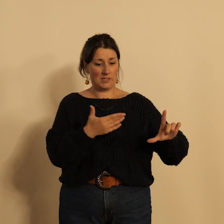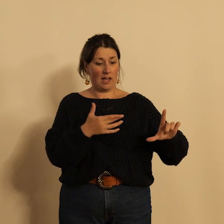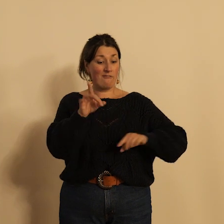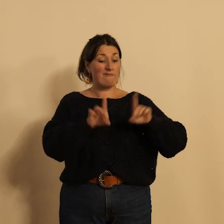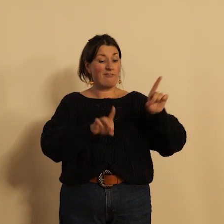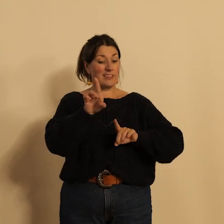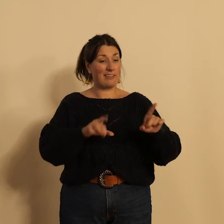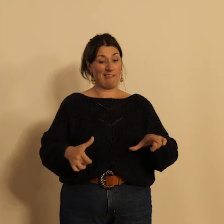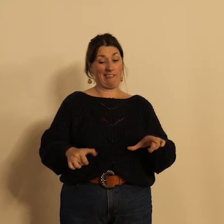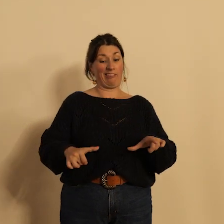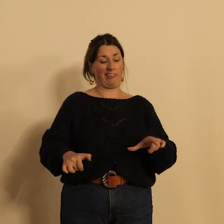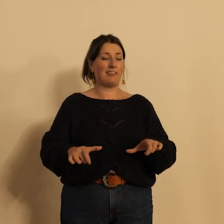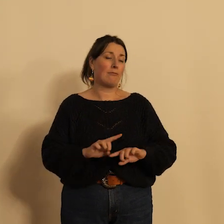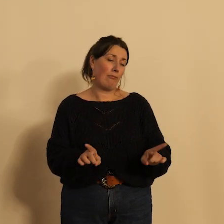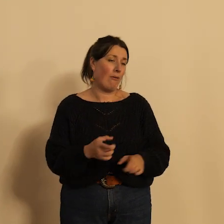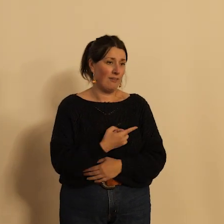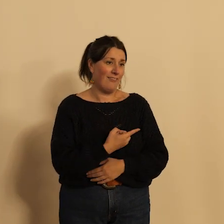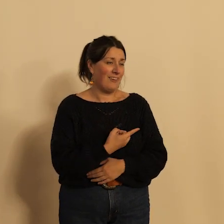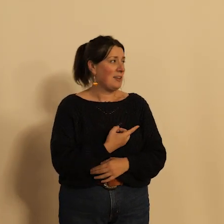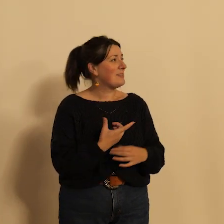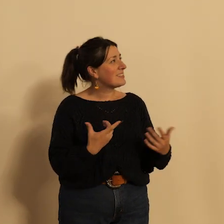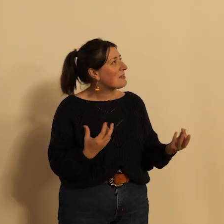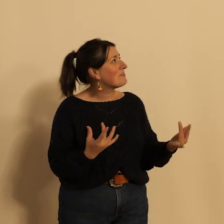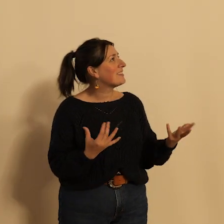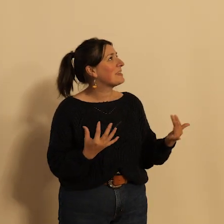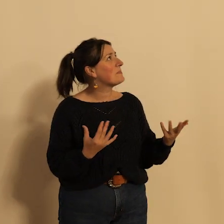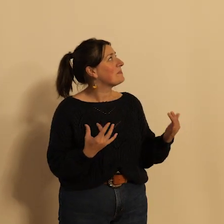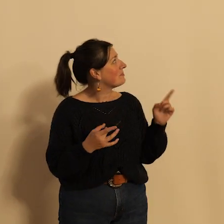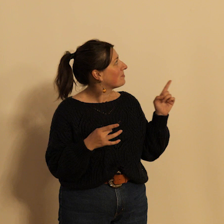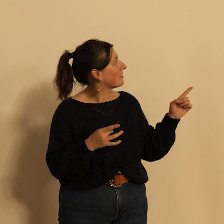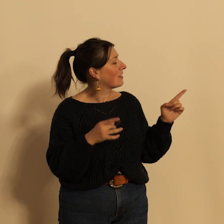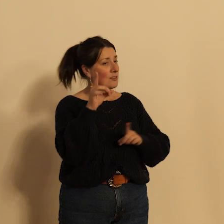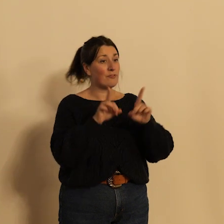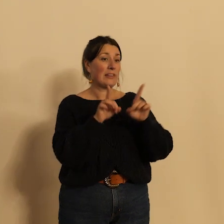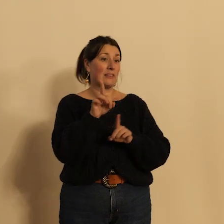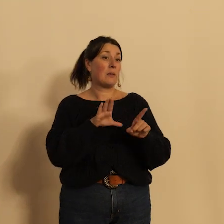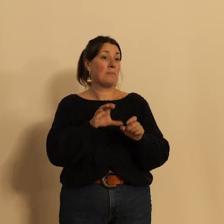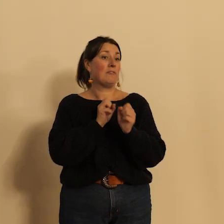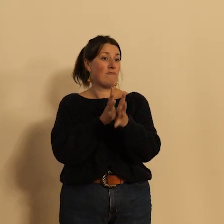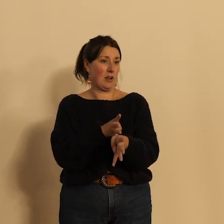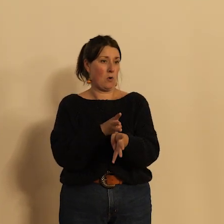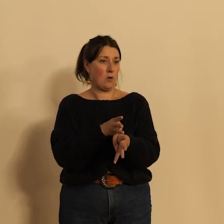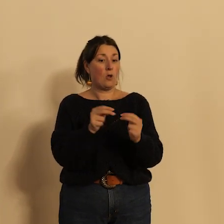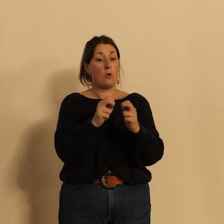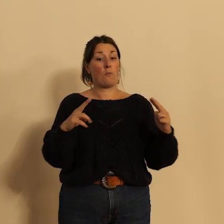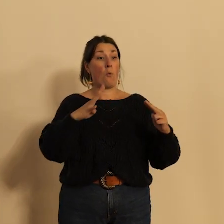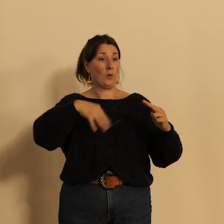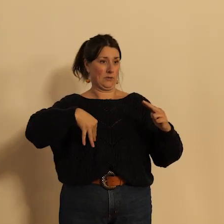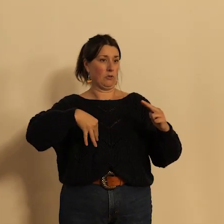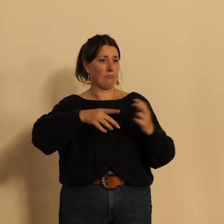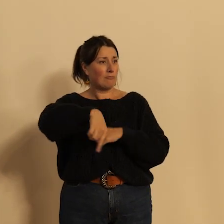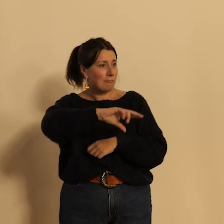fête Dream Dream mais c'est une des fêtes du vélo sur le pont Boulson parce que vous avez reconnu